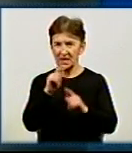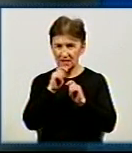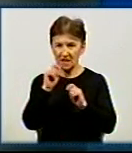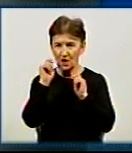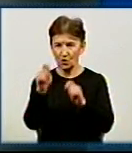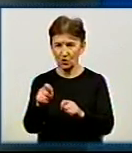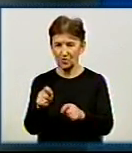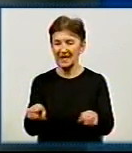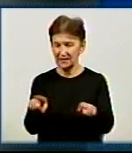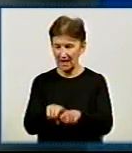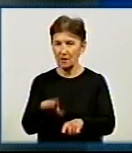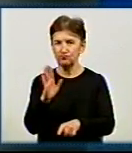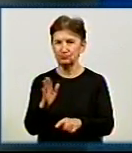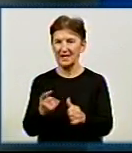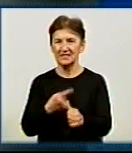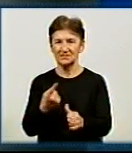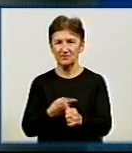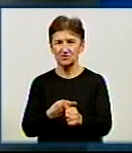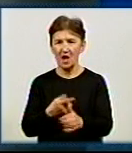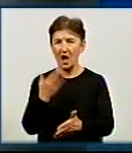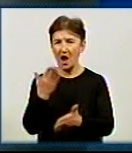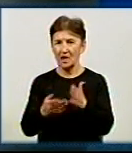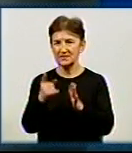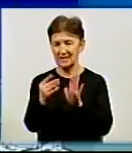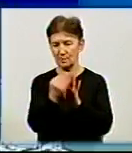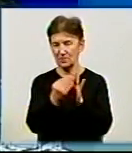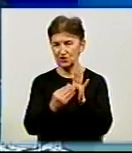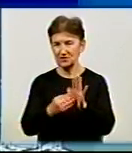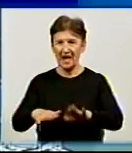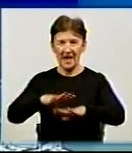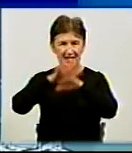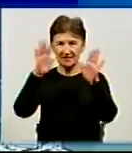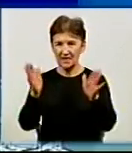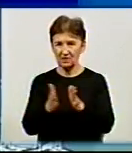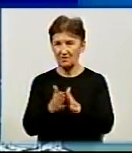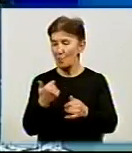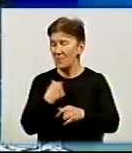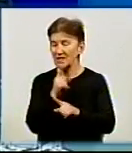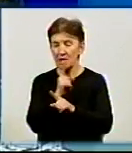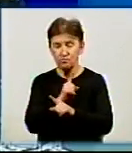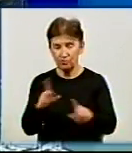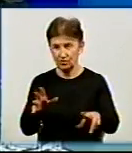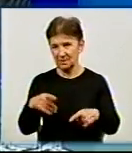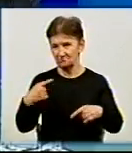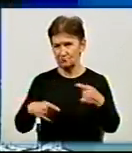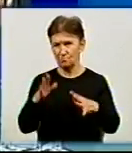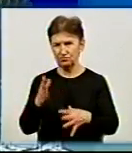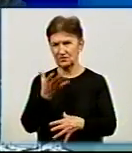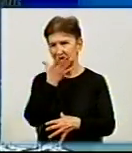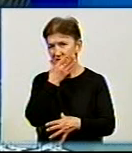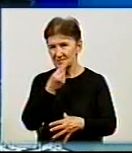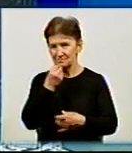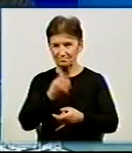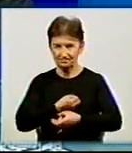вручатися саме так. Але якщо це впишеться в канву загального свято, то ми не будемо заперечувати. Якщо це буде яскраво, цікаво, з